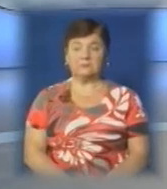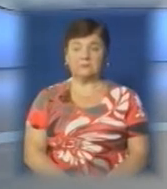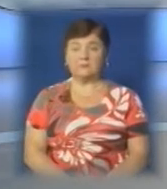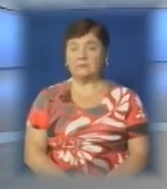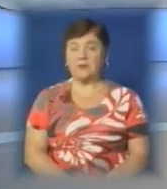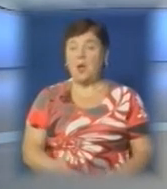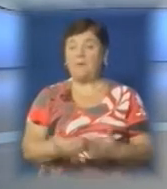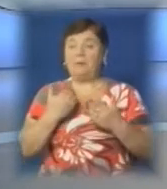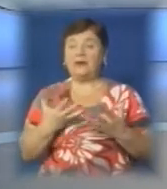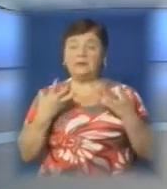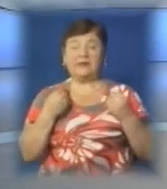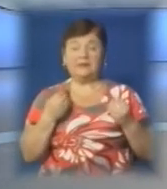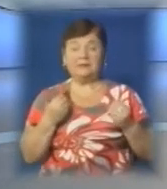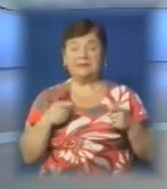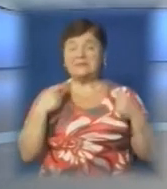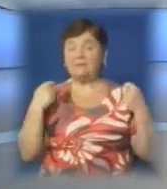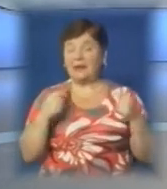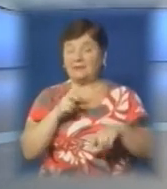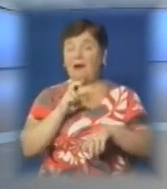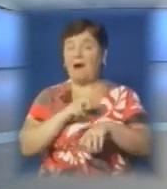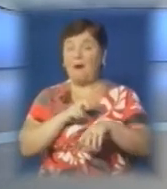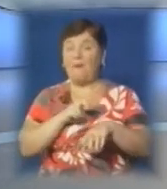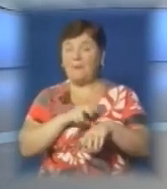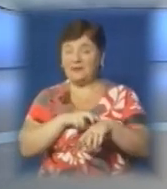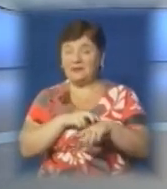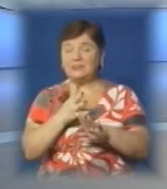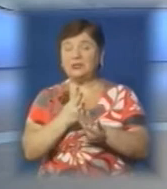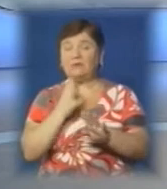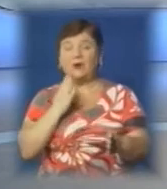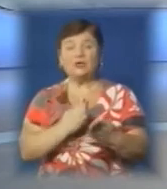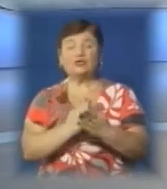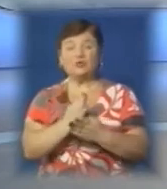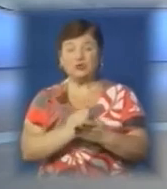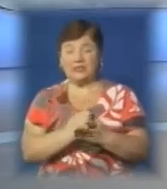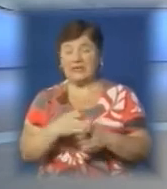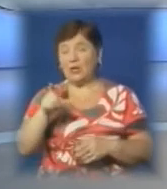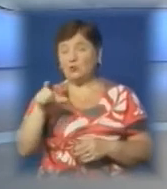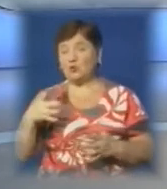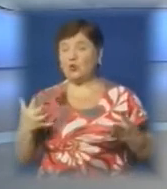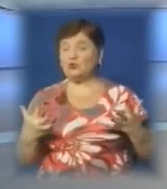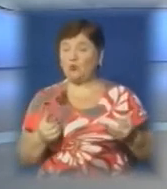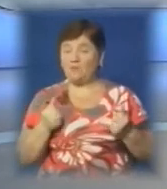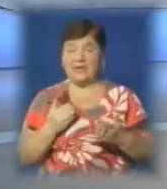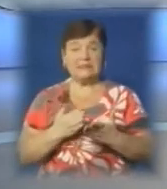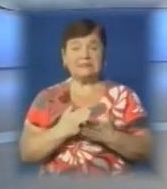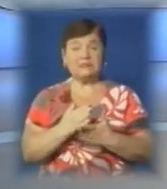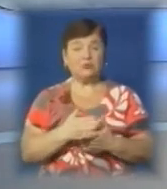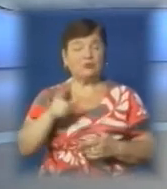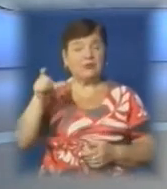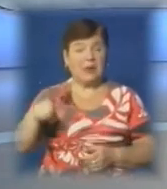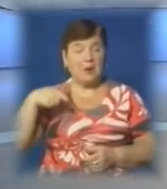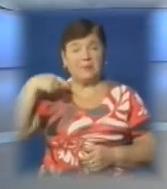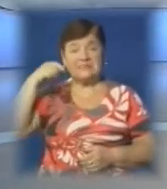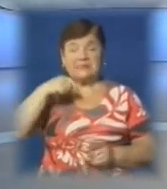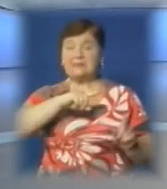Впередень свята медиків. Презентуємо вам чергову історію служителя людському здоров'ю. Заслужений лікар України, президент